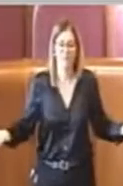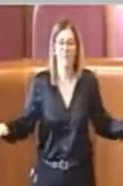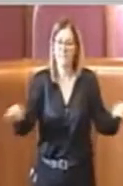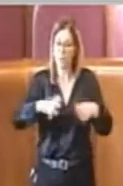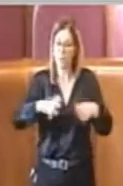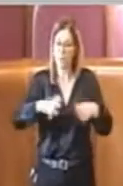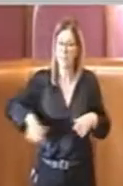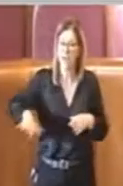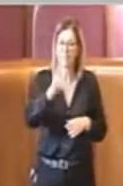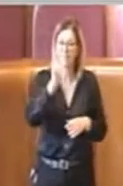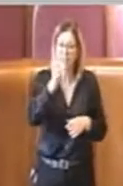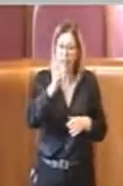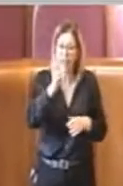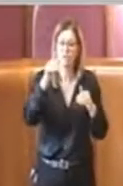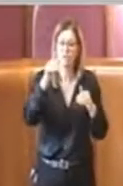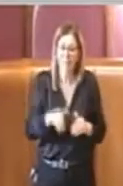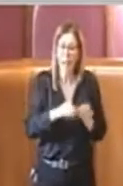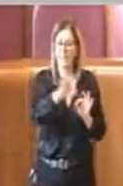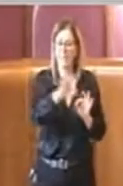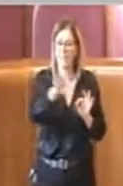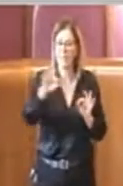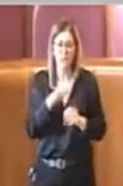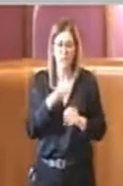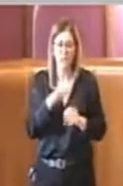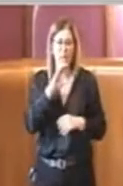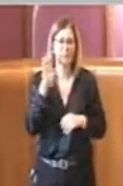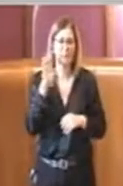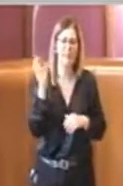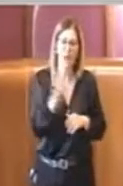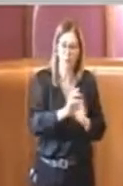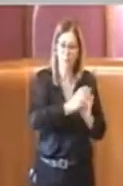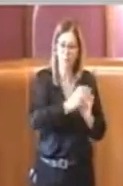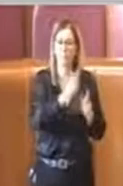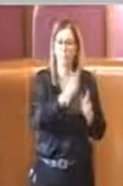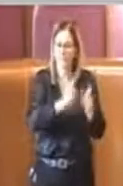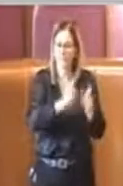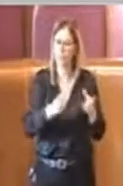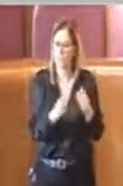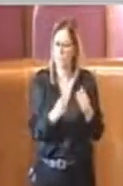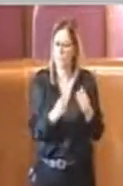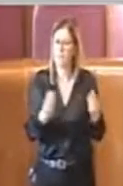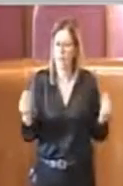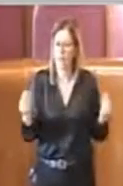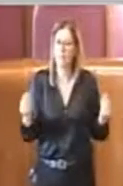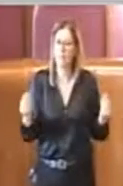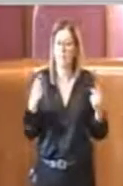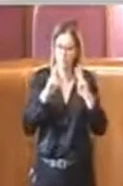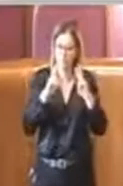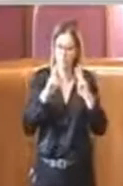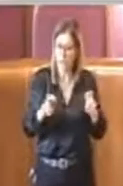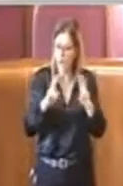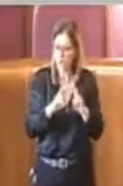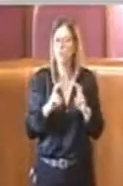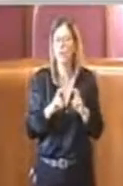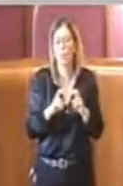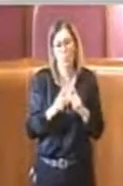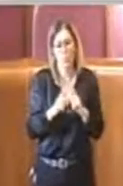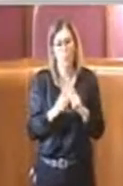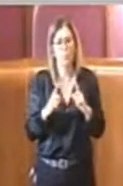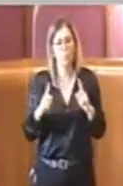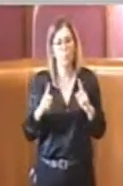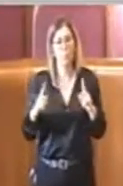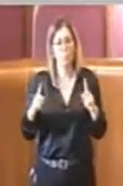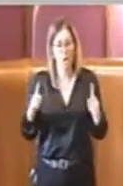quadri a denunciare diverse persone. E questo con un'indagine molto lunga, che ha avuto